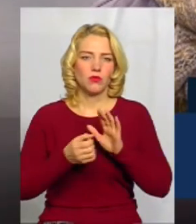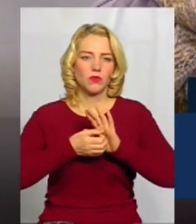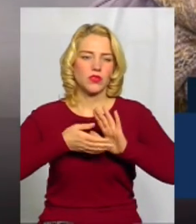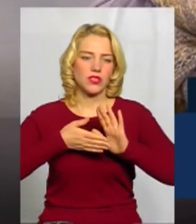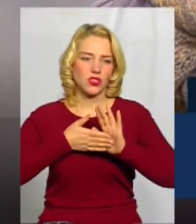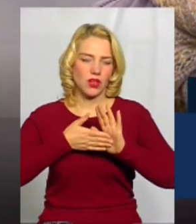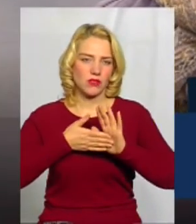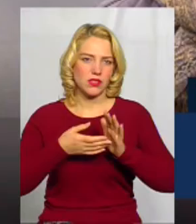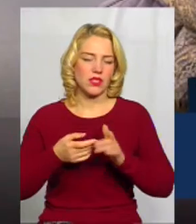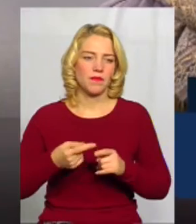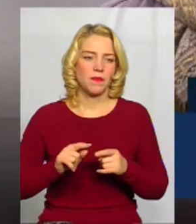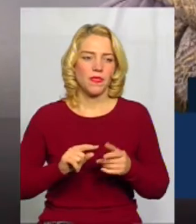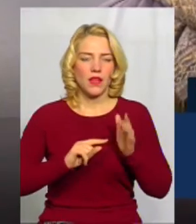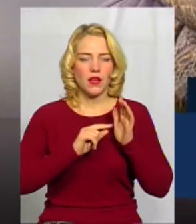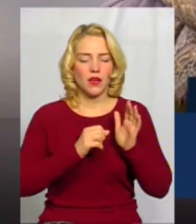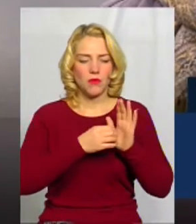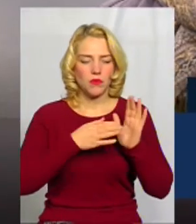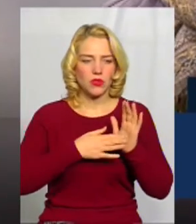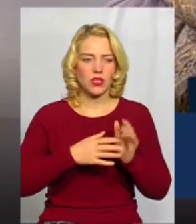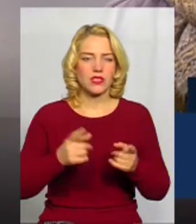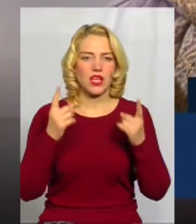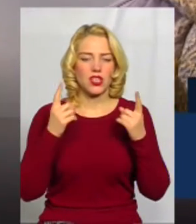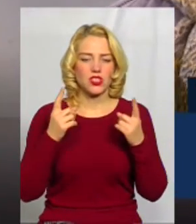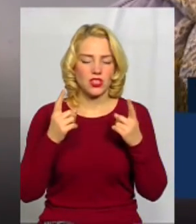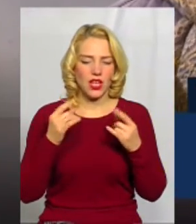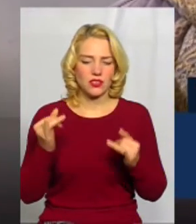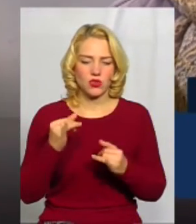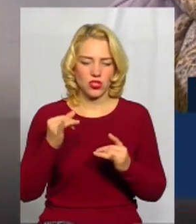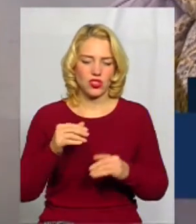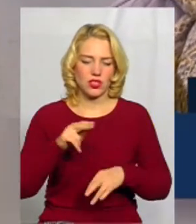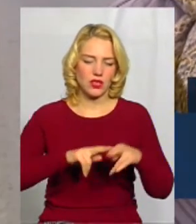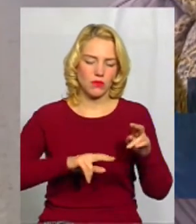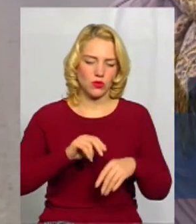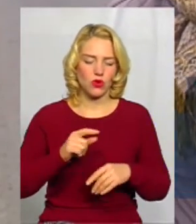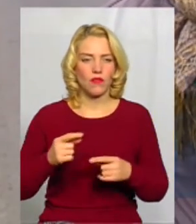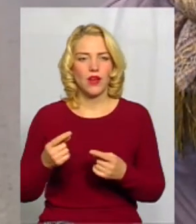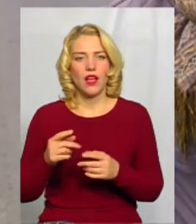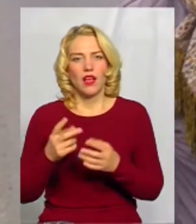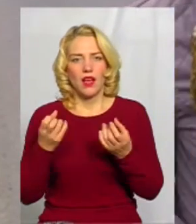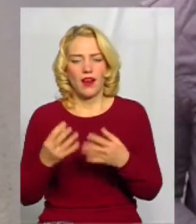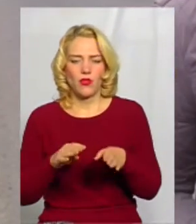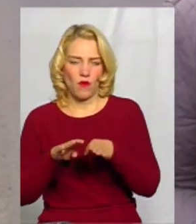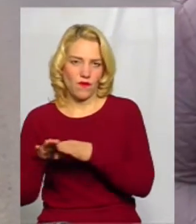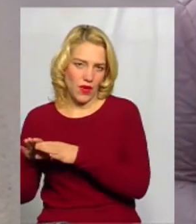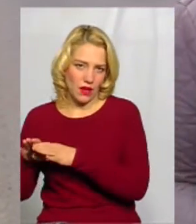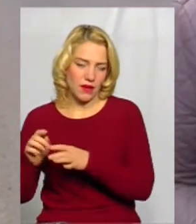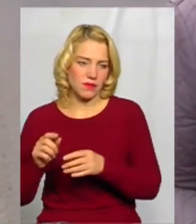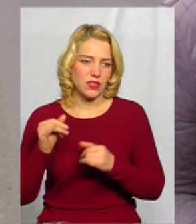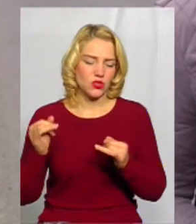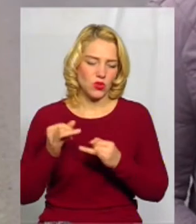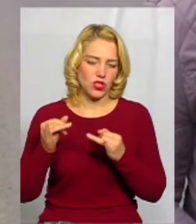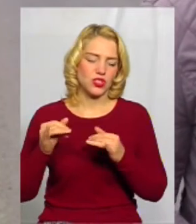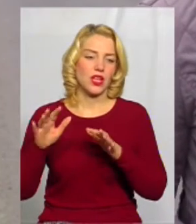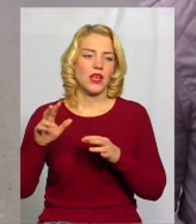пам'ятки, значна історична забудова, рядова історична забудова, подекуди течого вже немає, місця втрачених